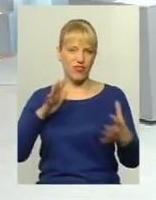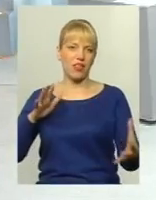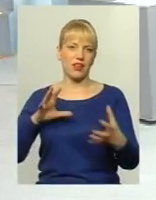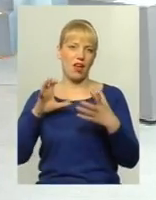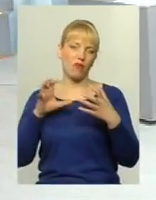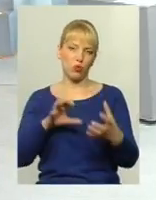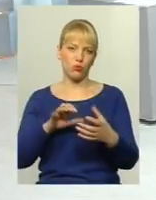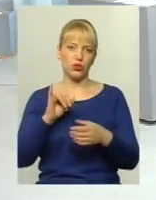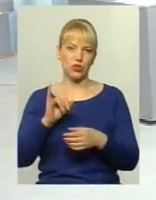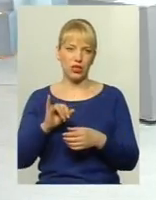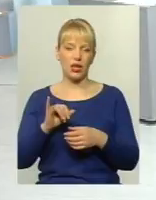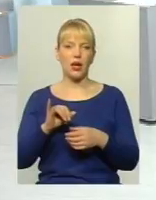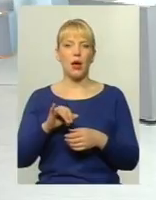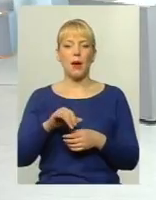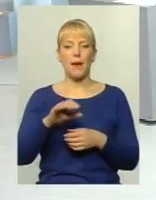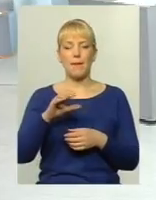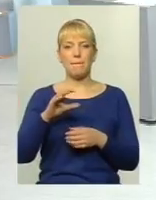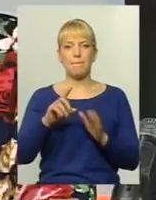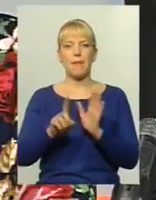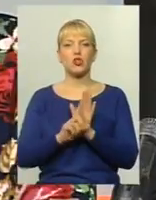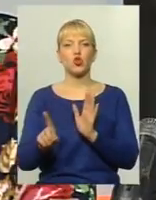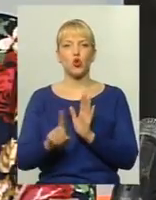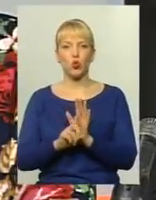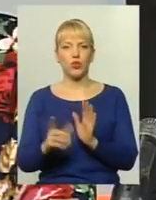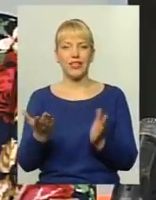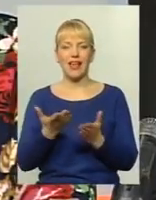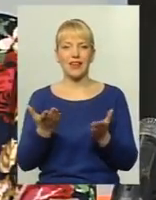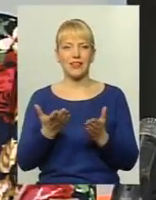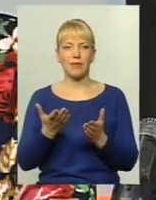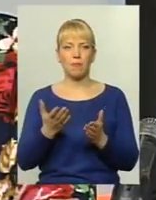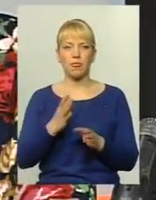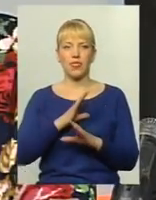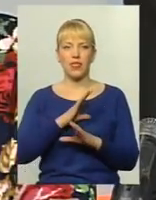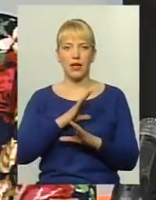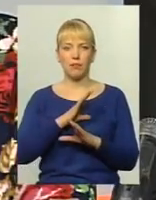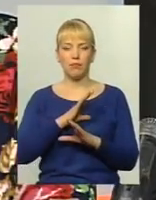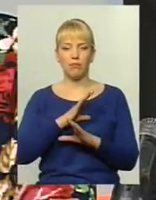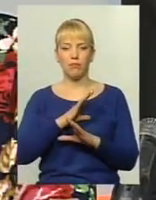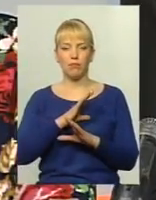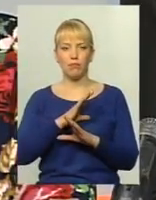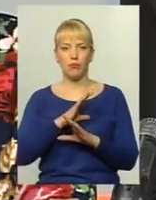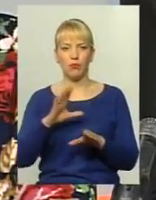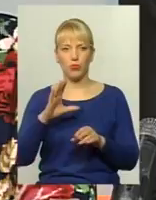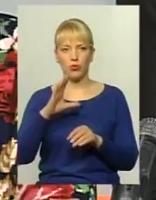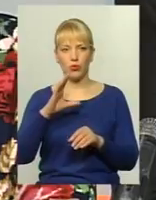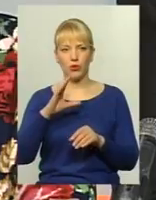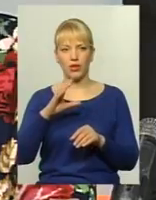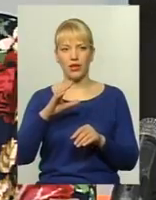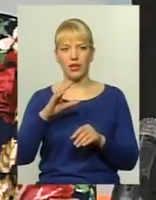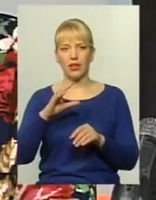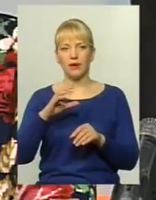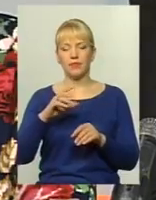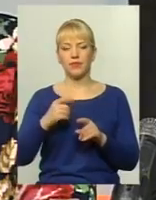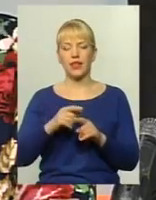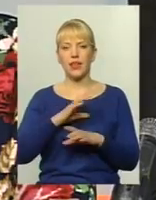ті маршрути, які були накриті даною транспортною мережою, будуть закриватися маленьким транспортним